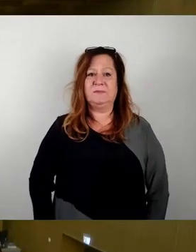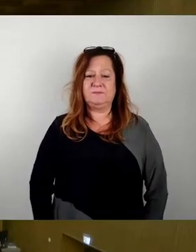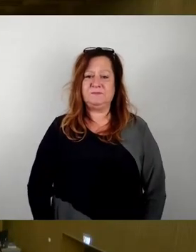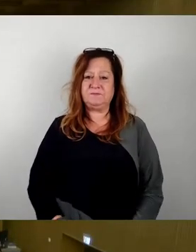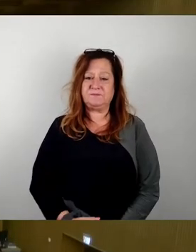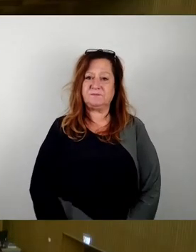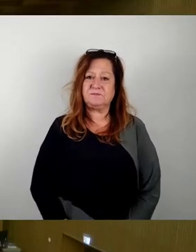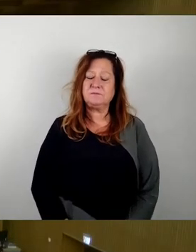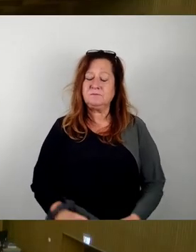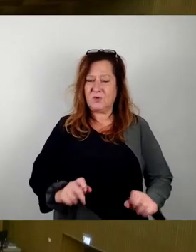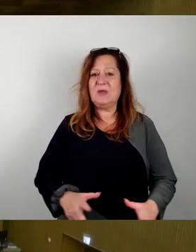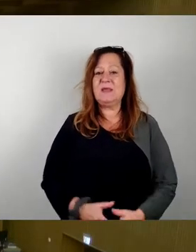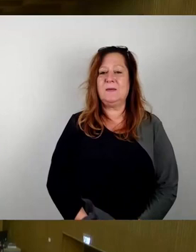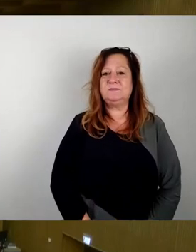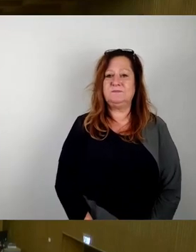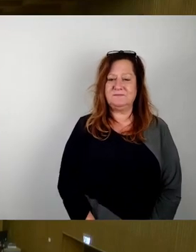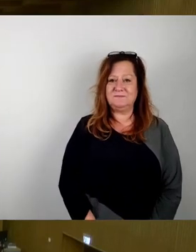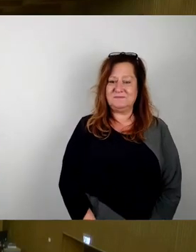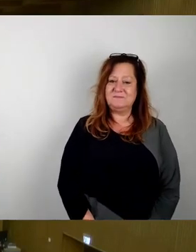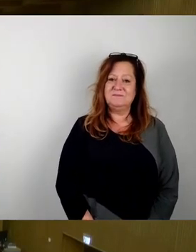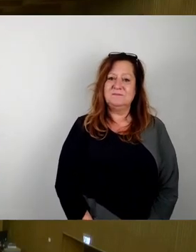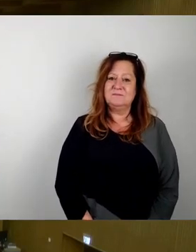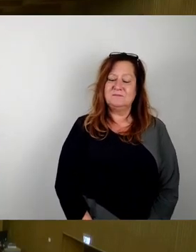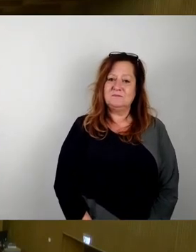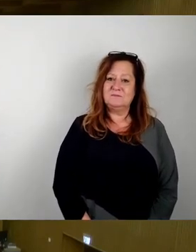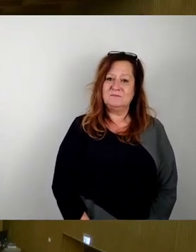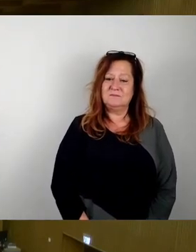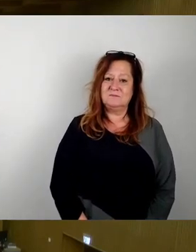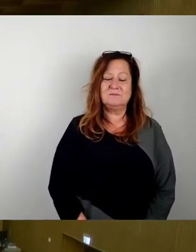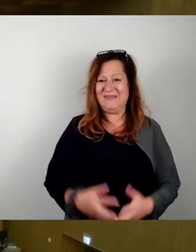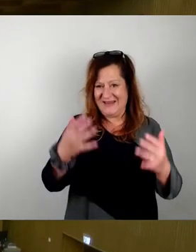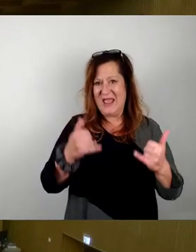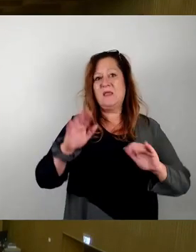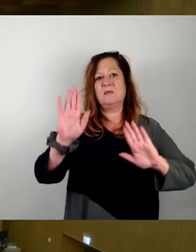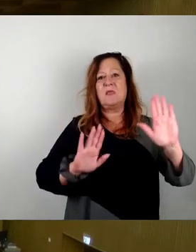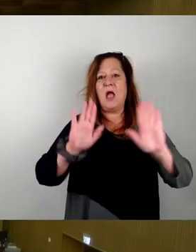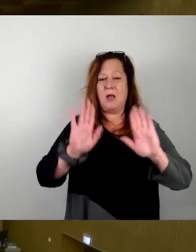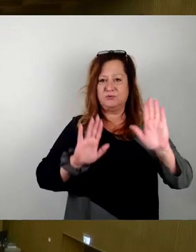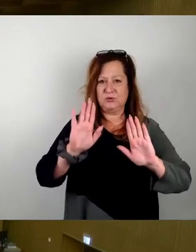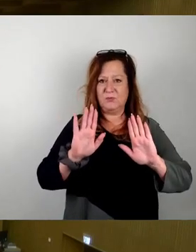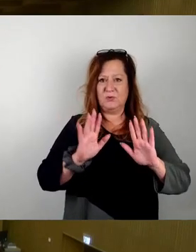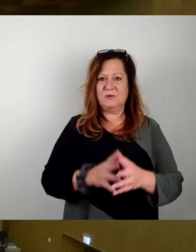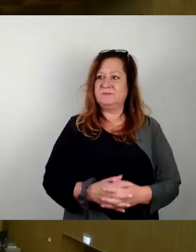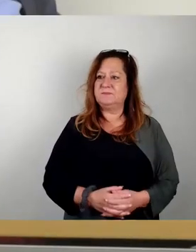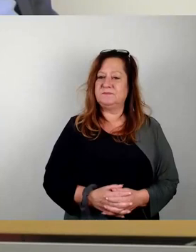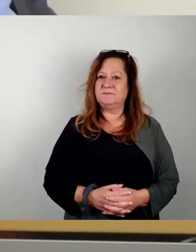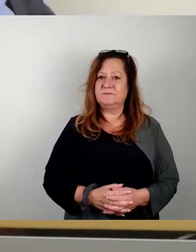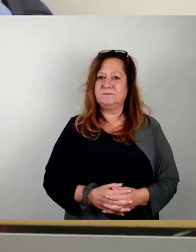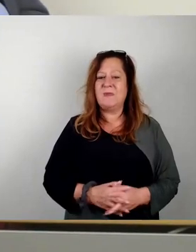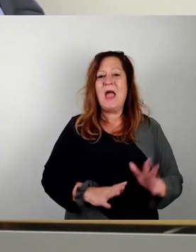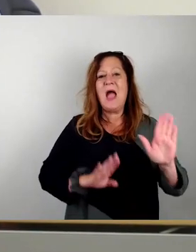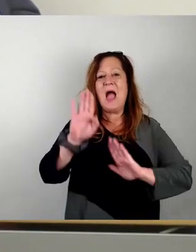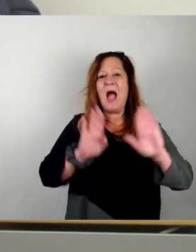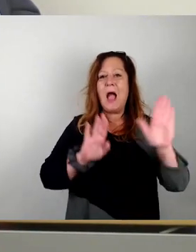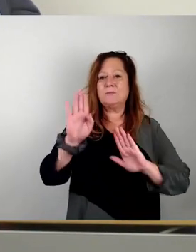Okay, da kommen wir zur Abstimmung. Ich stelle zunächst zur Abstimmung den Änderungsantrag Fraktion